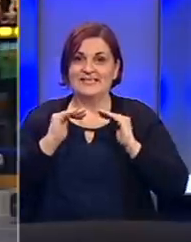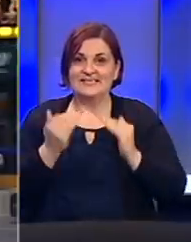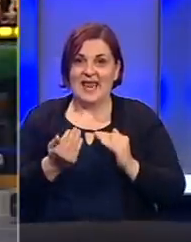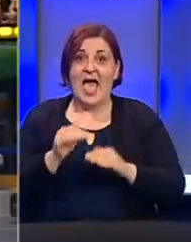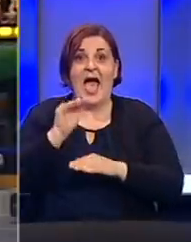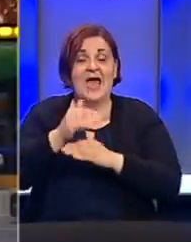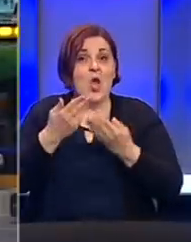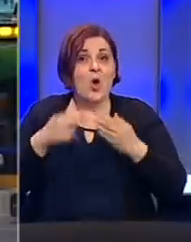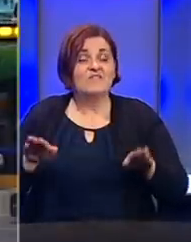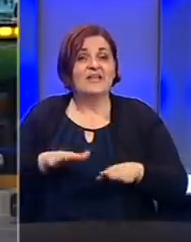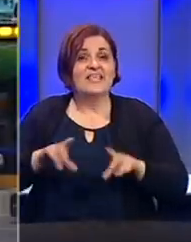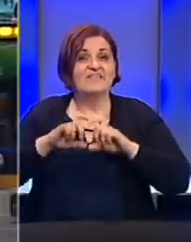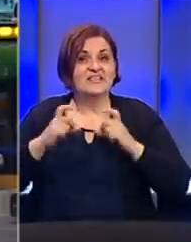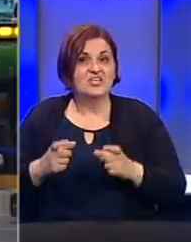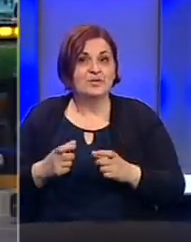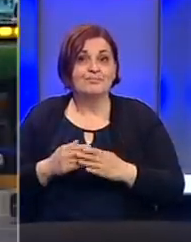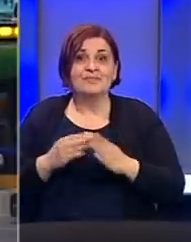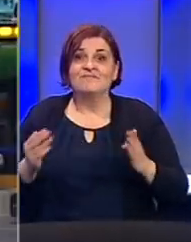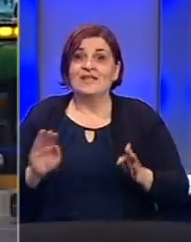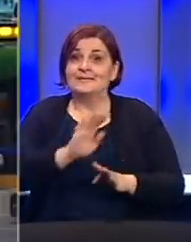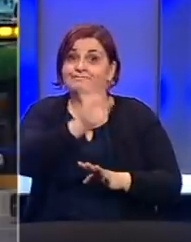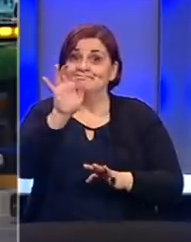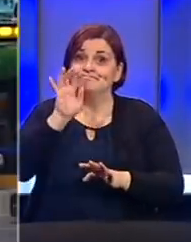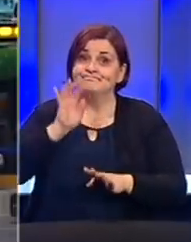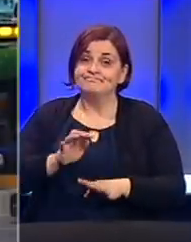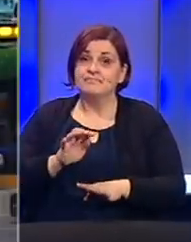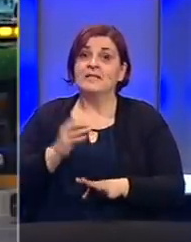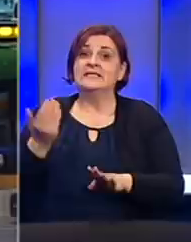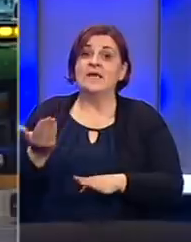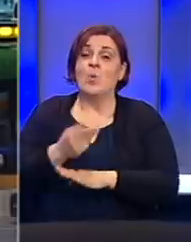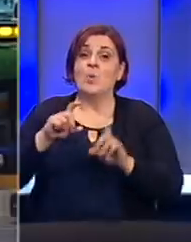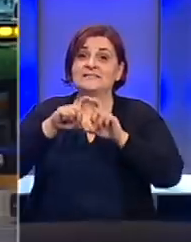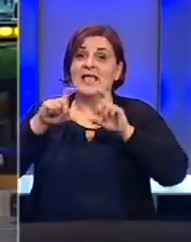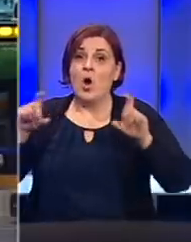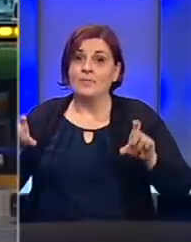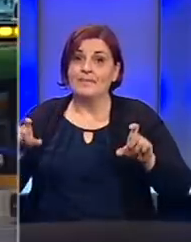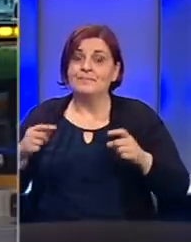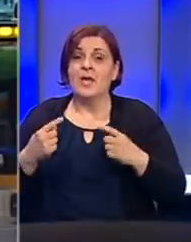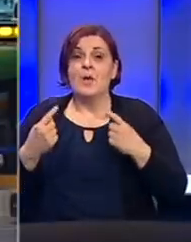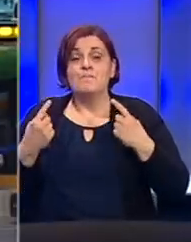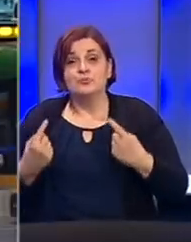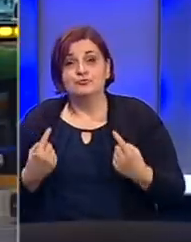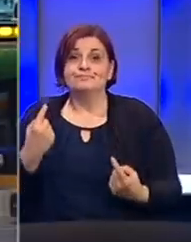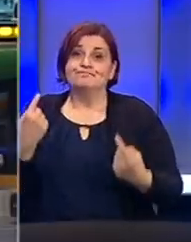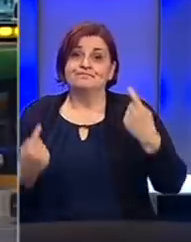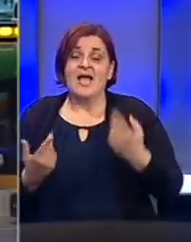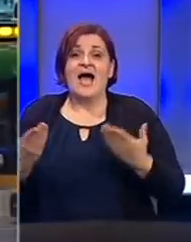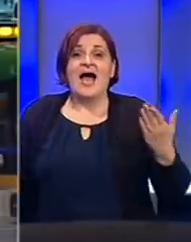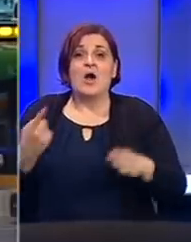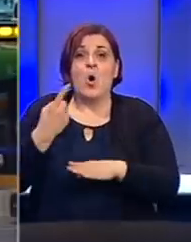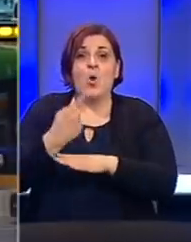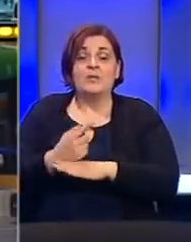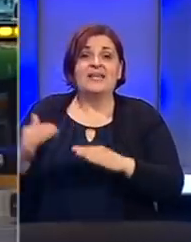saloni, najavljeno je i otvaranje vrtića. Veliki je upitnik ostao za ugostiteljske objekte. Postoje indicije kako bi